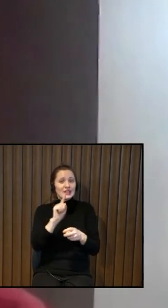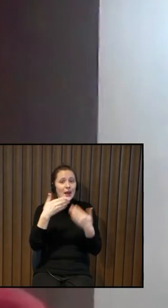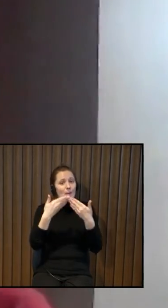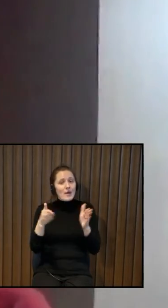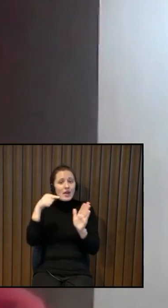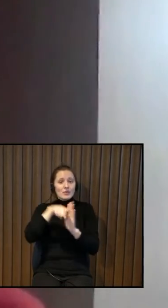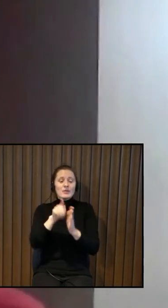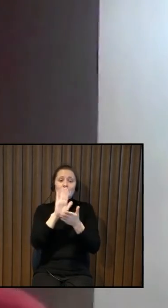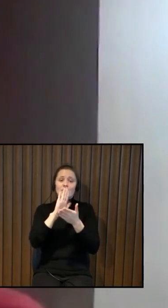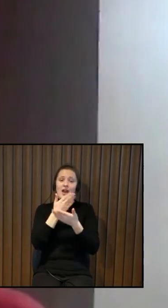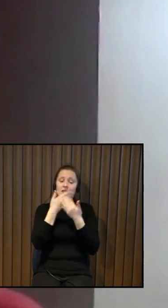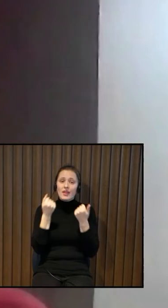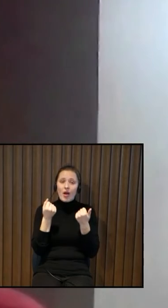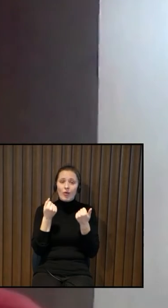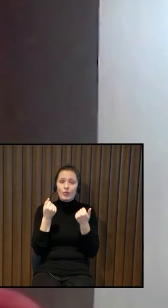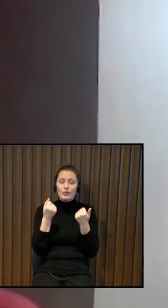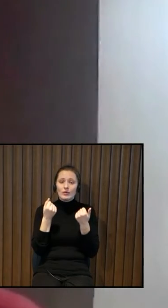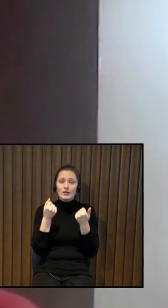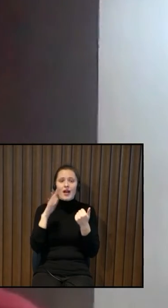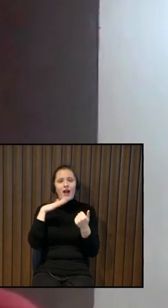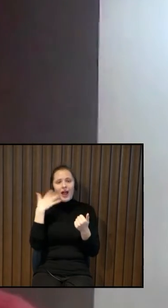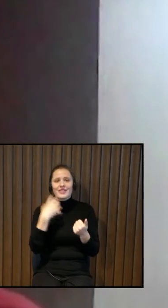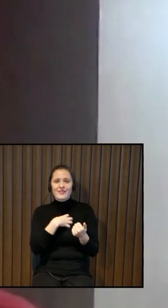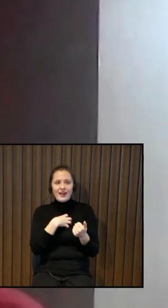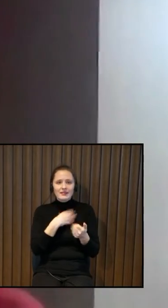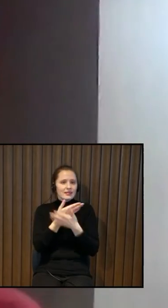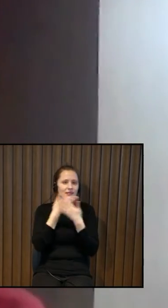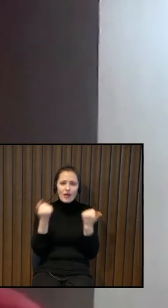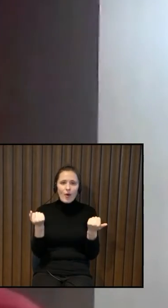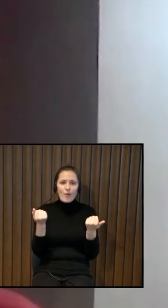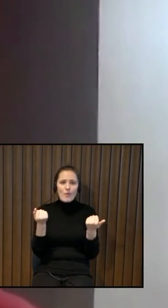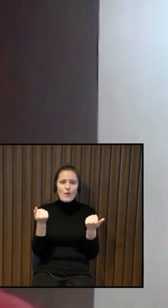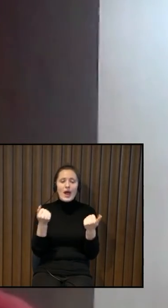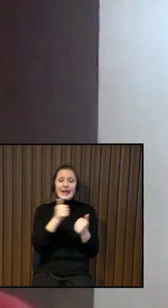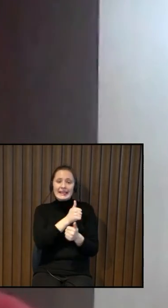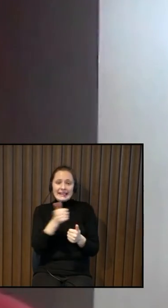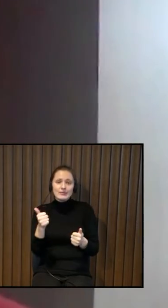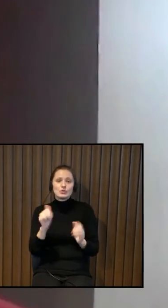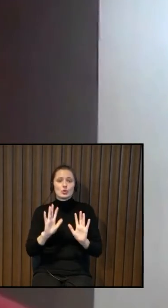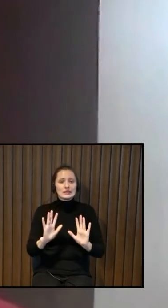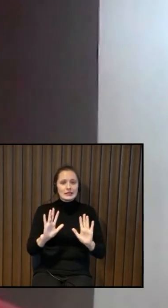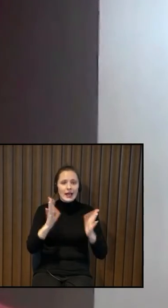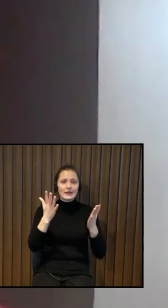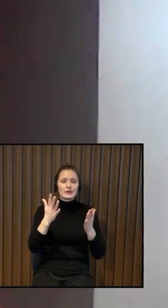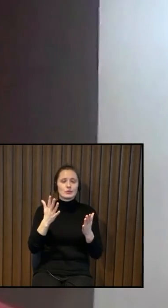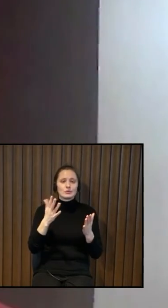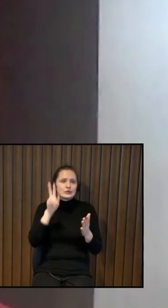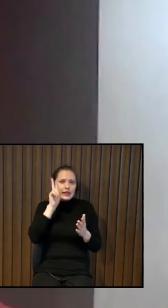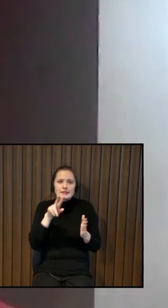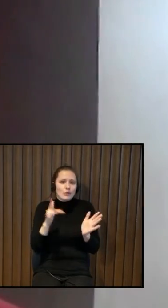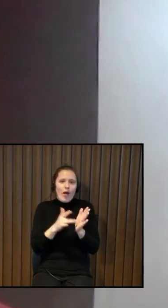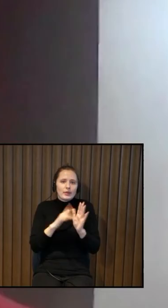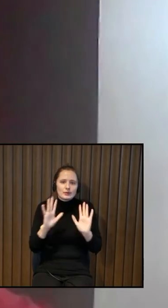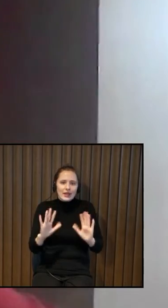nav? Droši vien, ka beigu beigās nav. Kad vajag, tad nav. Īpašos gadījumos, es nezinu, kādos